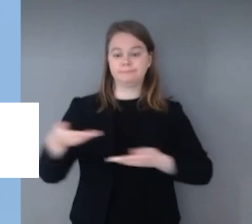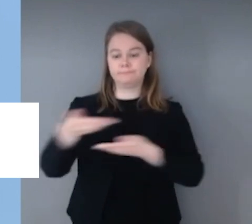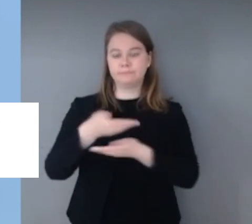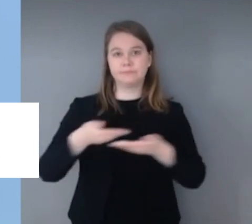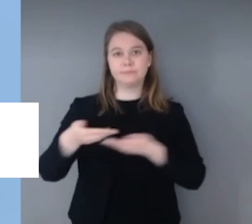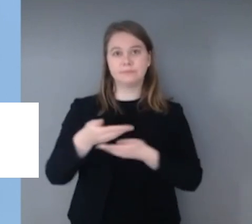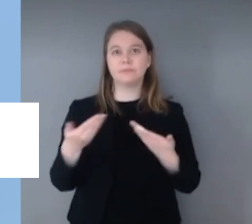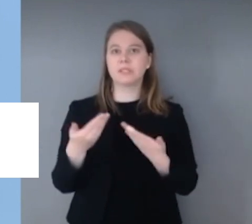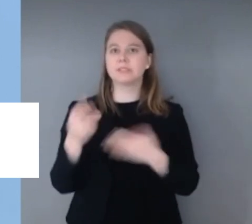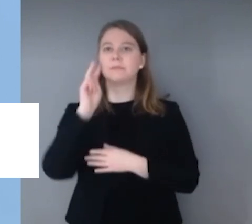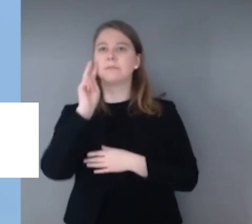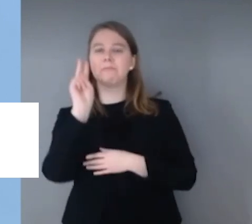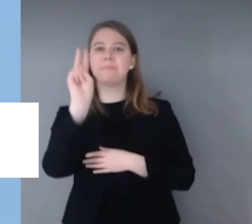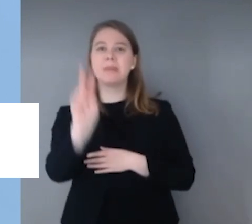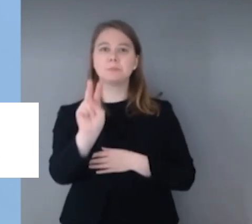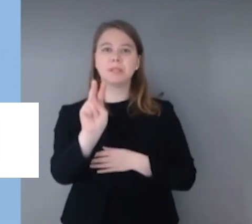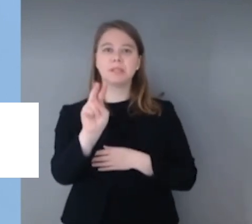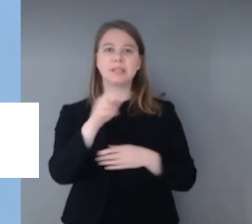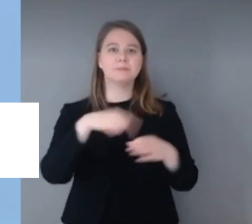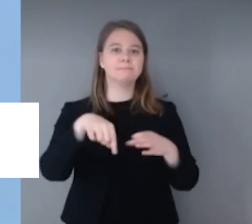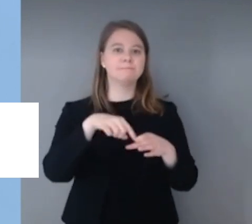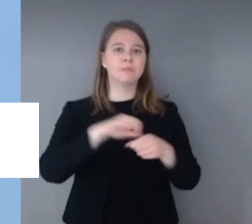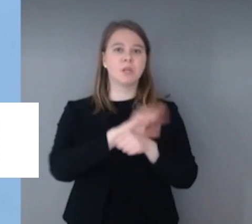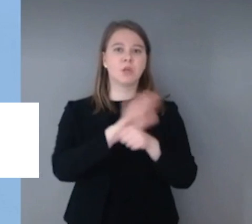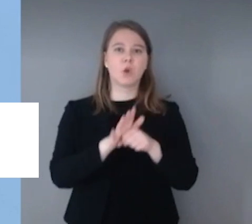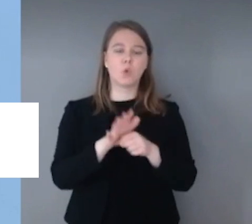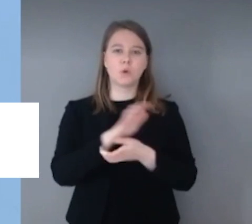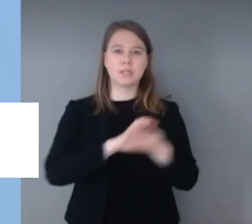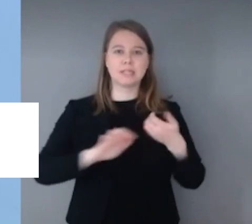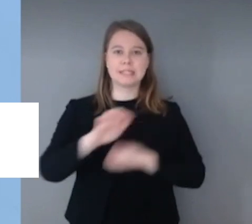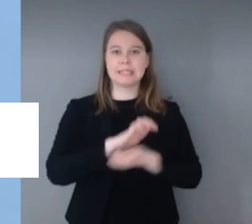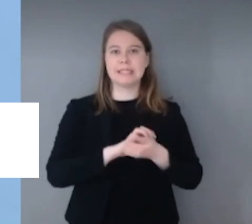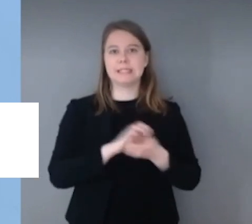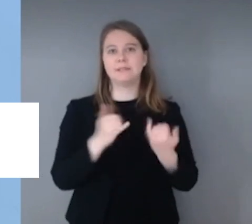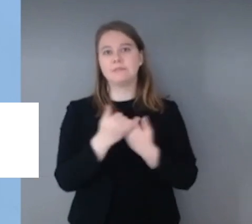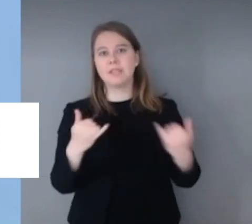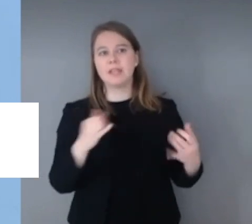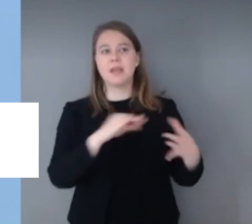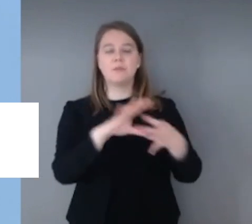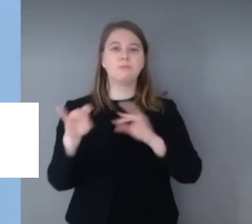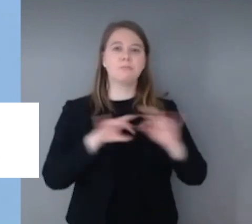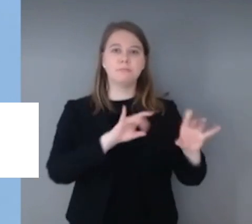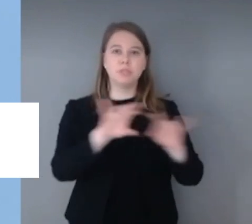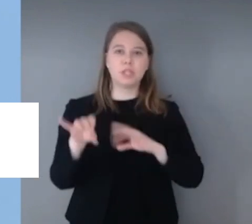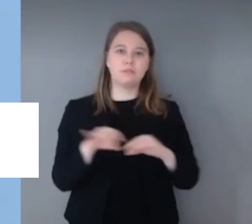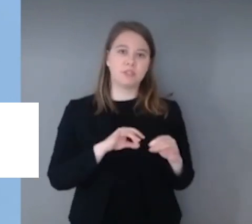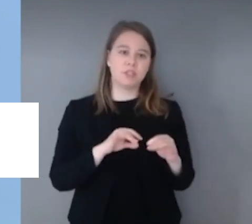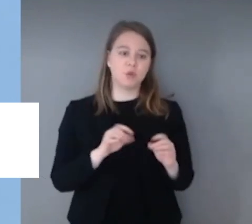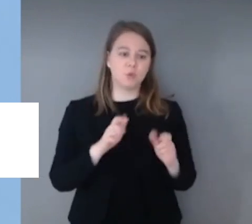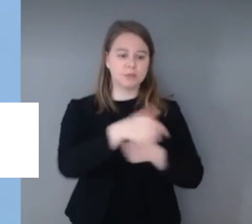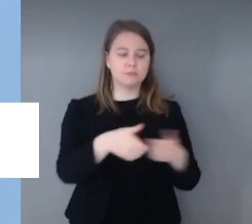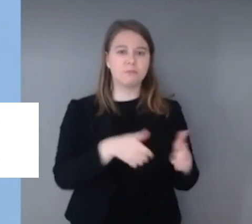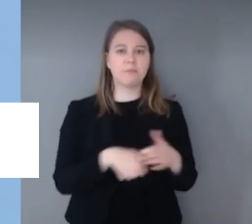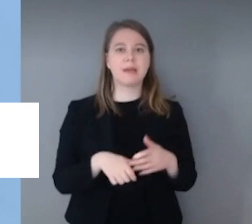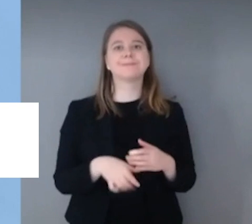Perspektiven innerhalb der Covid-Krise, über den Territorialen Beschäftigungspakt von Kollegin Schauneck als zuständiger Referentin,